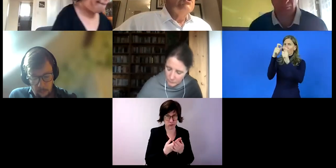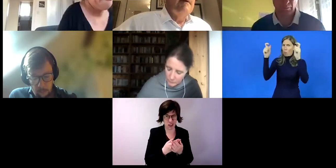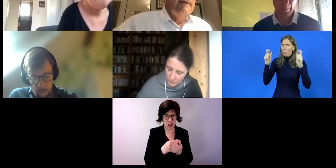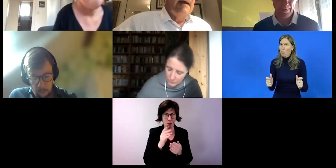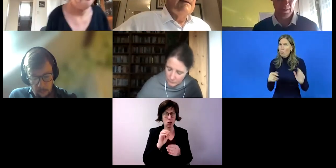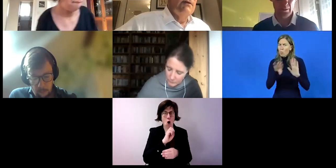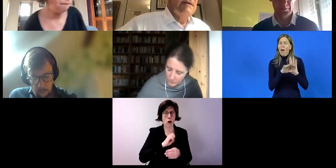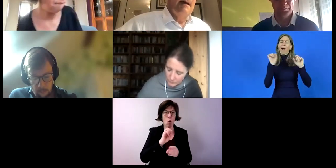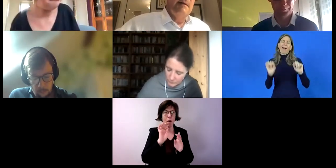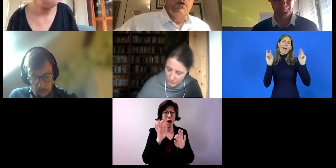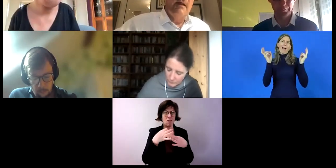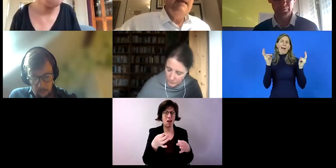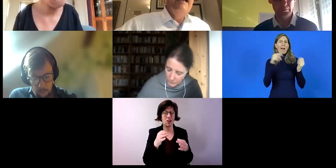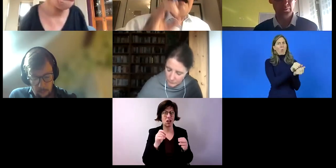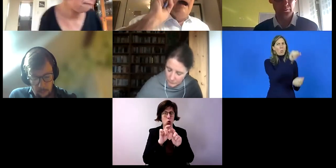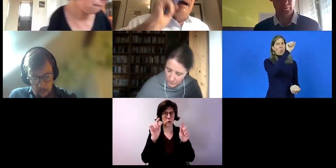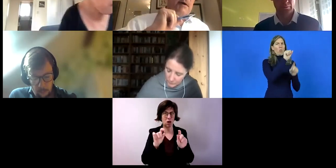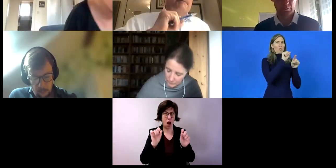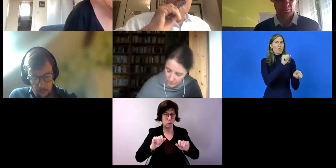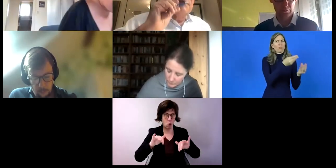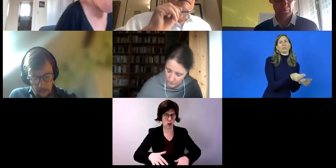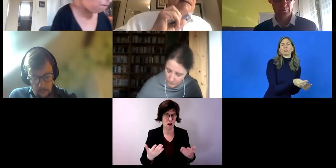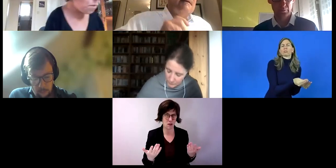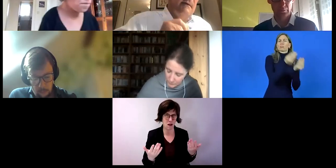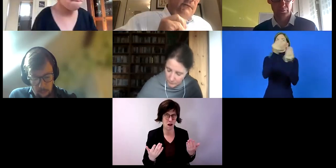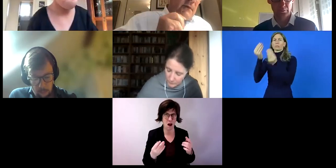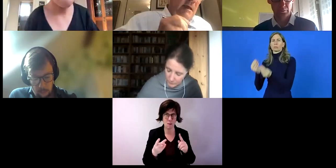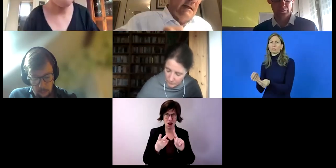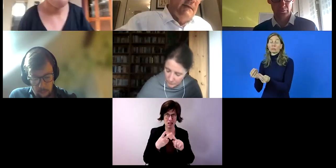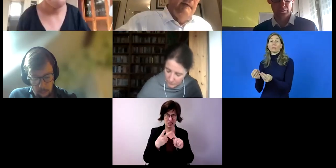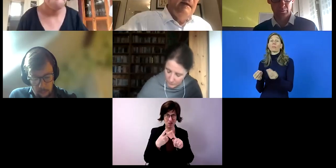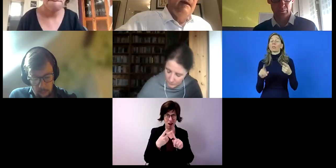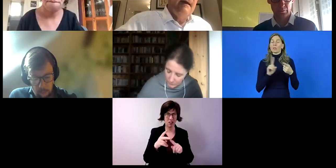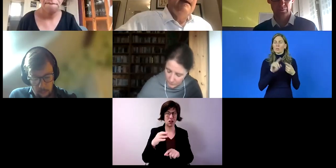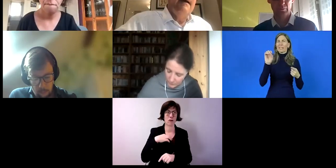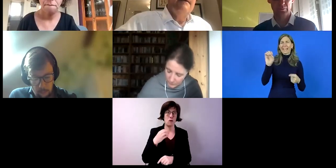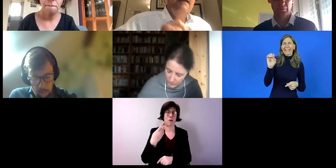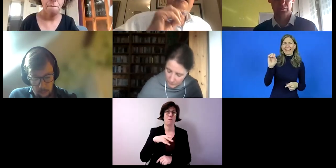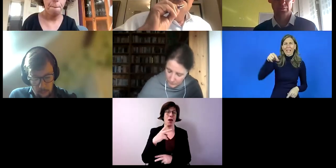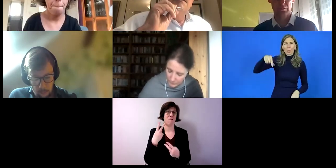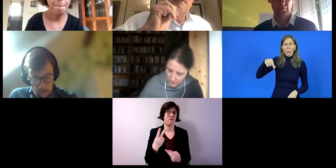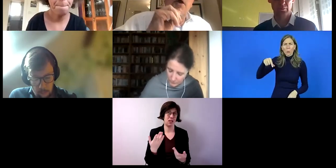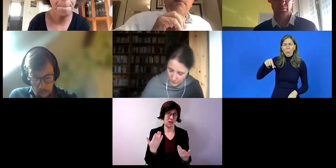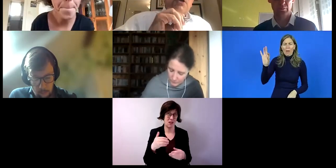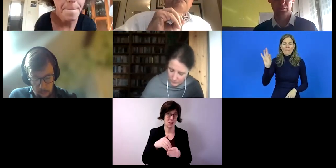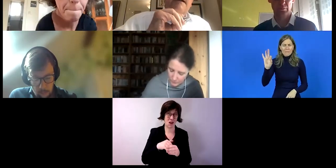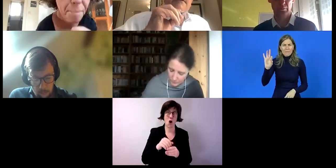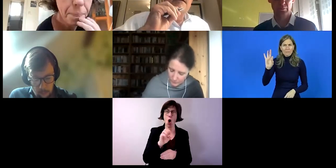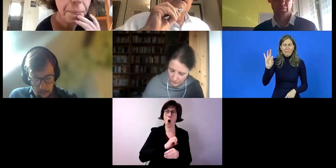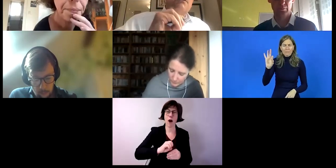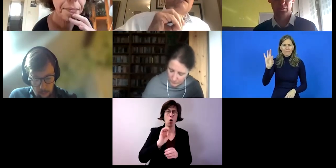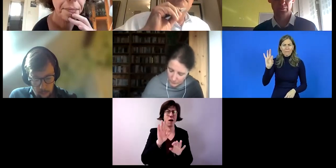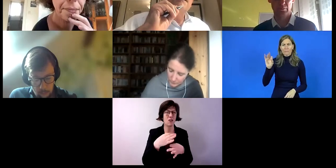europäischen Qualifikationsrahmen möglich. Aber, und das ist für mich das viel Wichtigere daran, mit dem europäischen